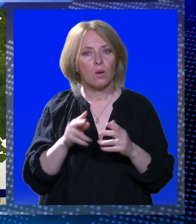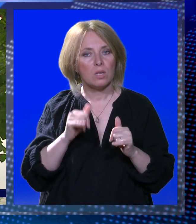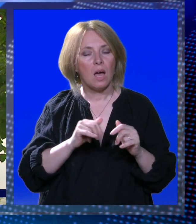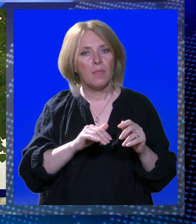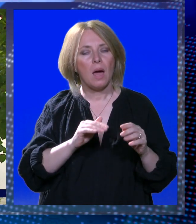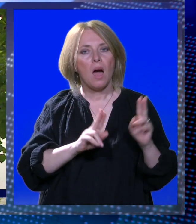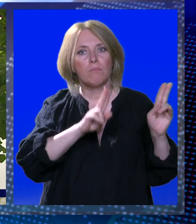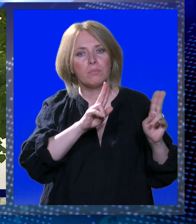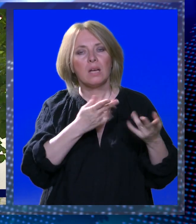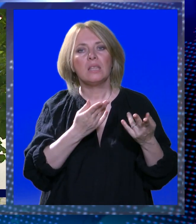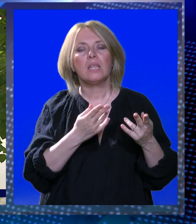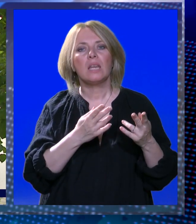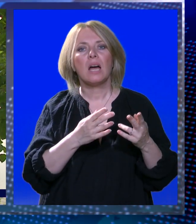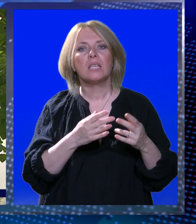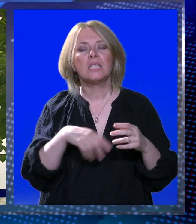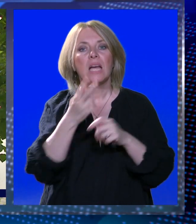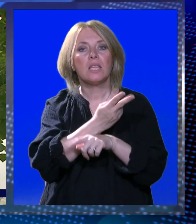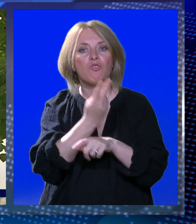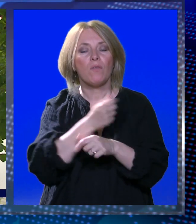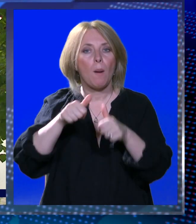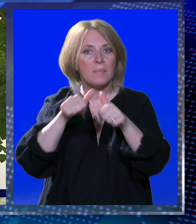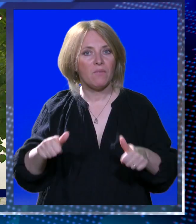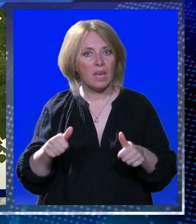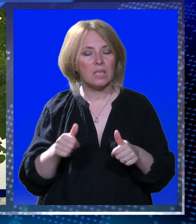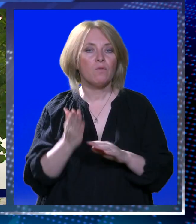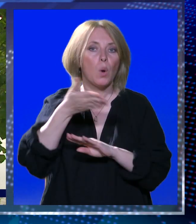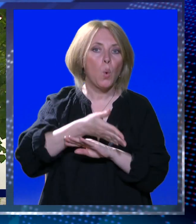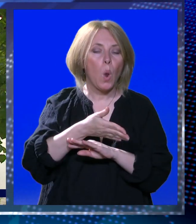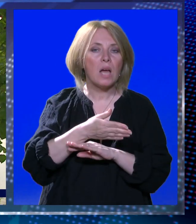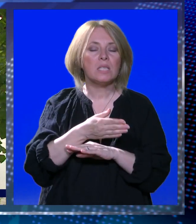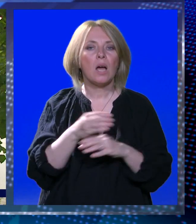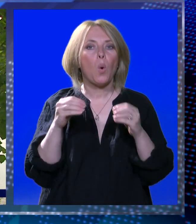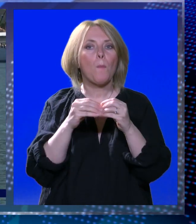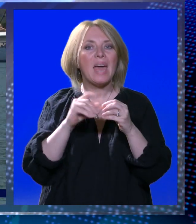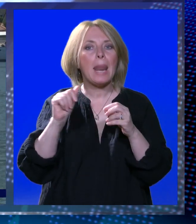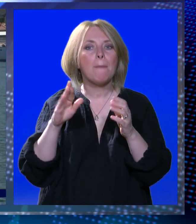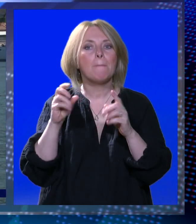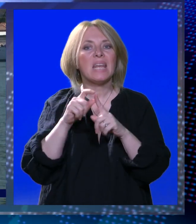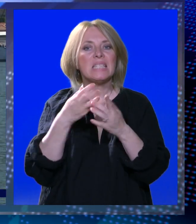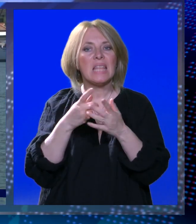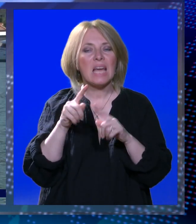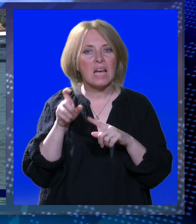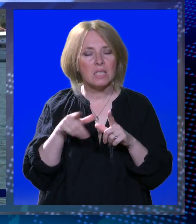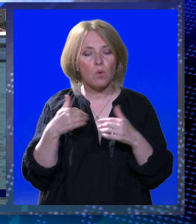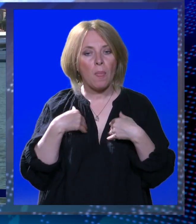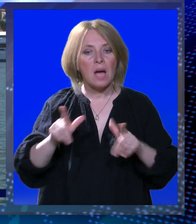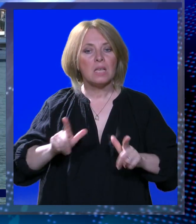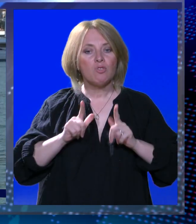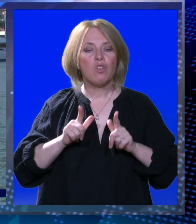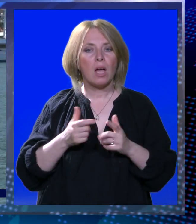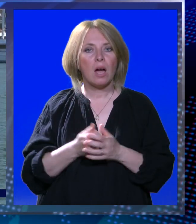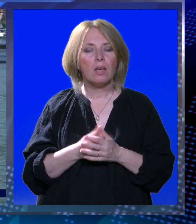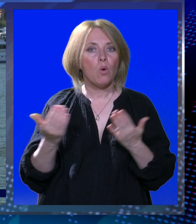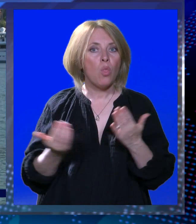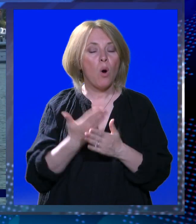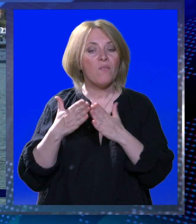i za državno prvenstvo, ali i za vjerojatno ulazak u jednu juniorsku B reprezentaciju u devetom mjesecu. A nas čekaju